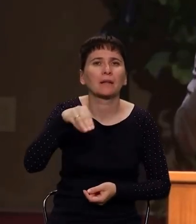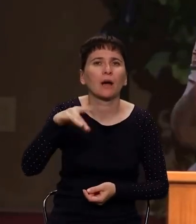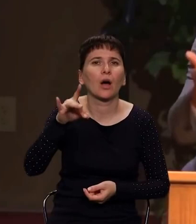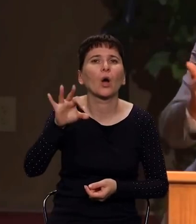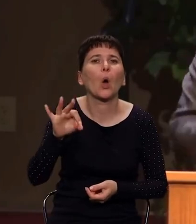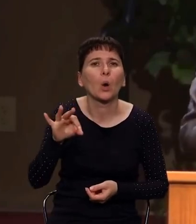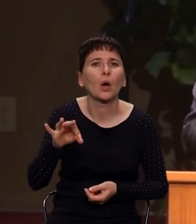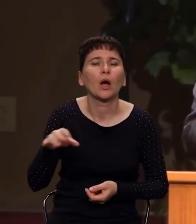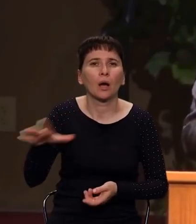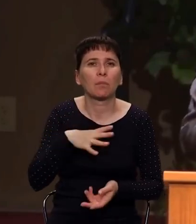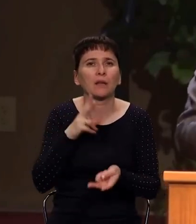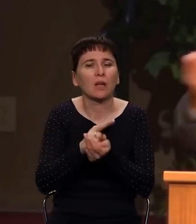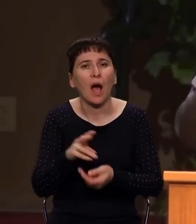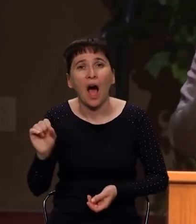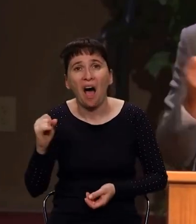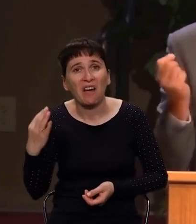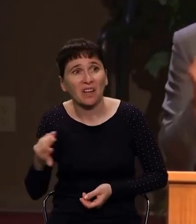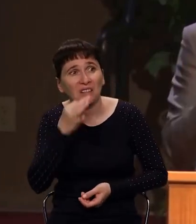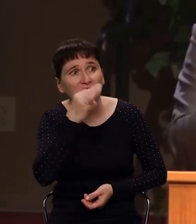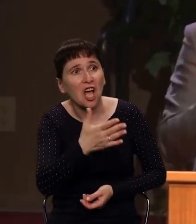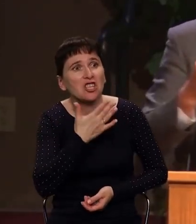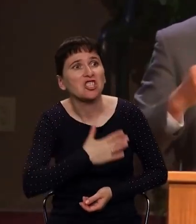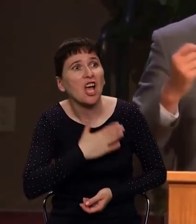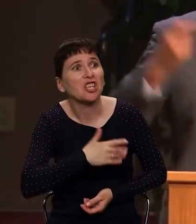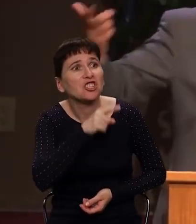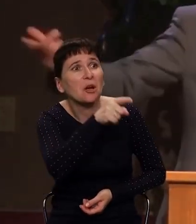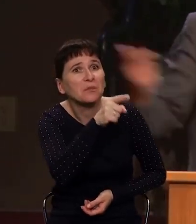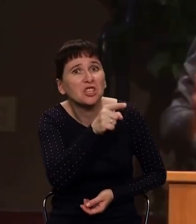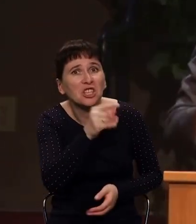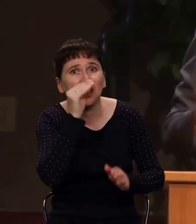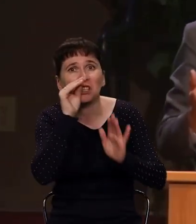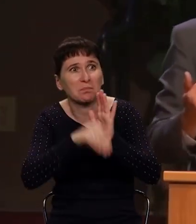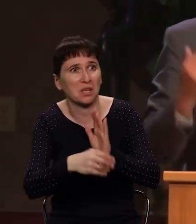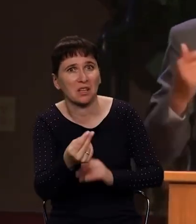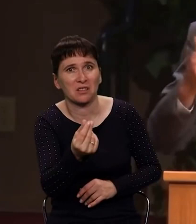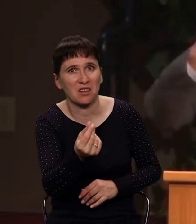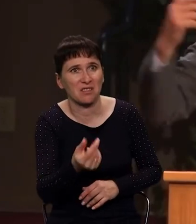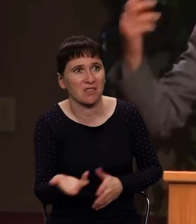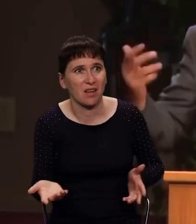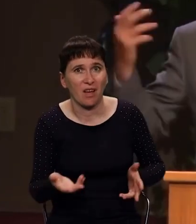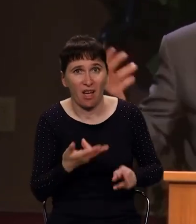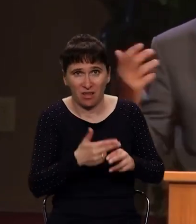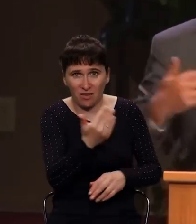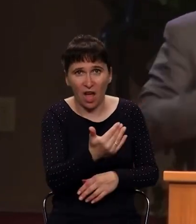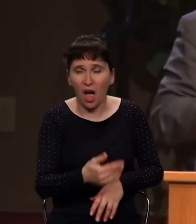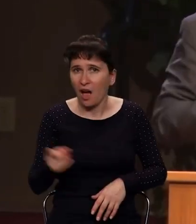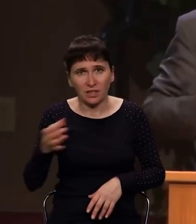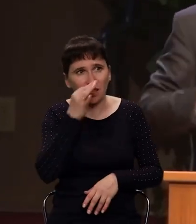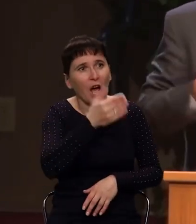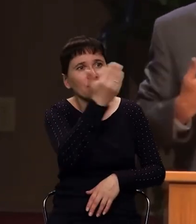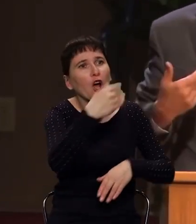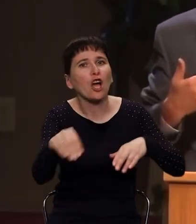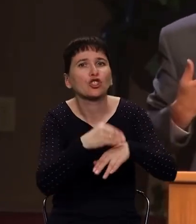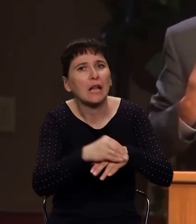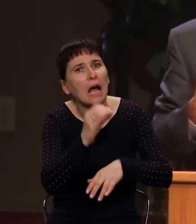Зачем ты? Он не сказал, Анания, что виновата Сапфира, Анания, виноваты твои родственники, и такая